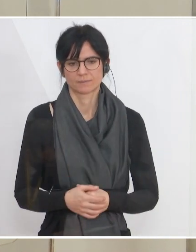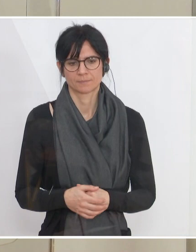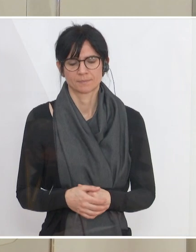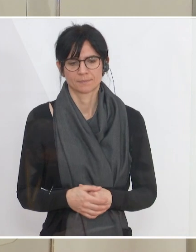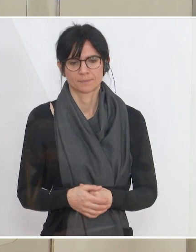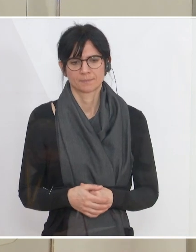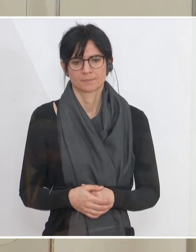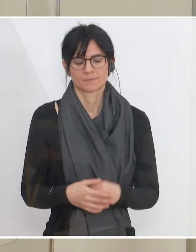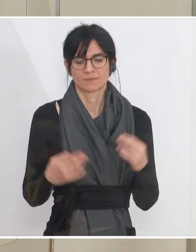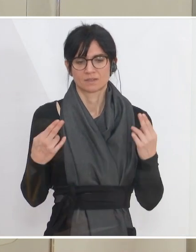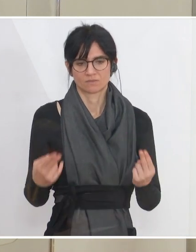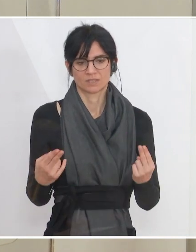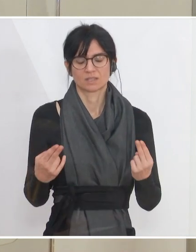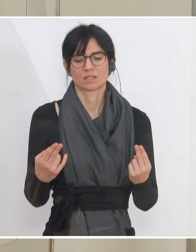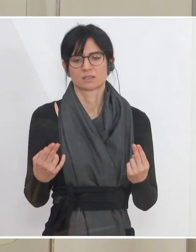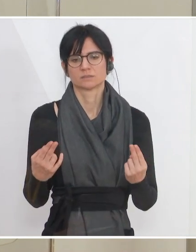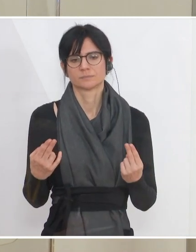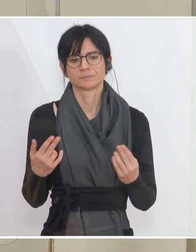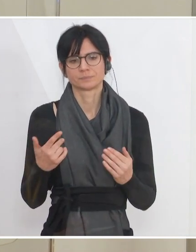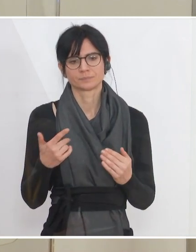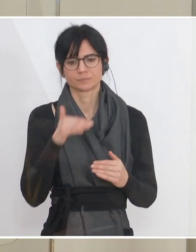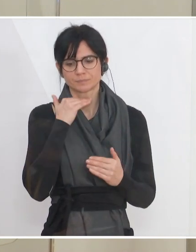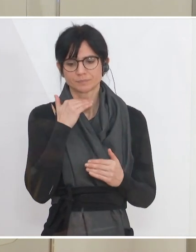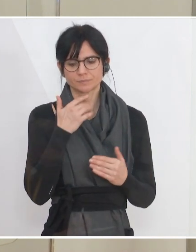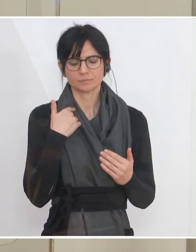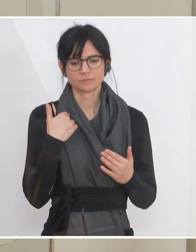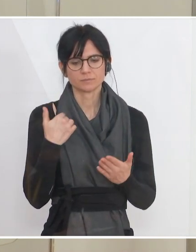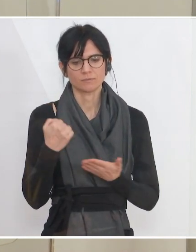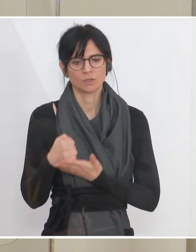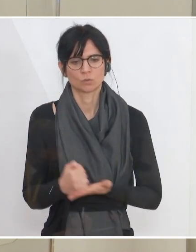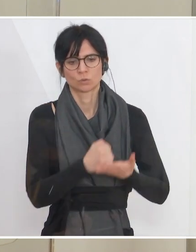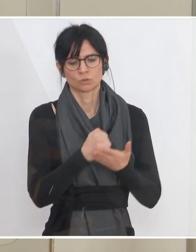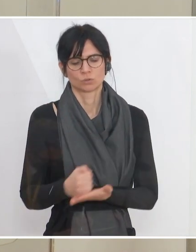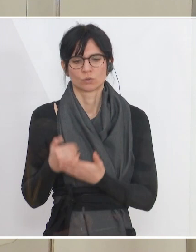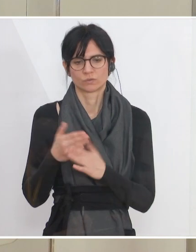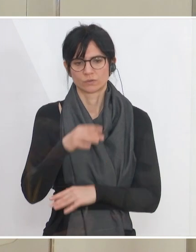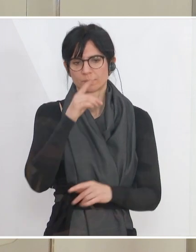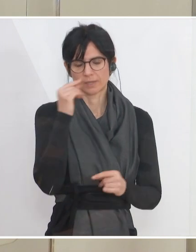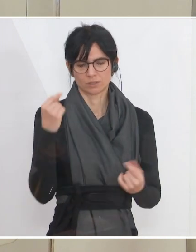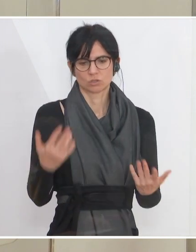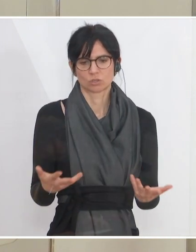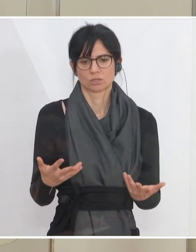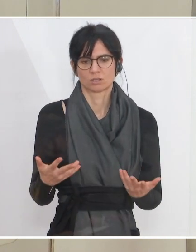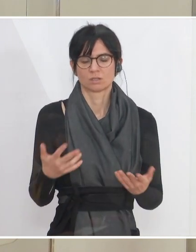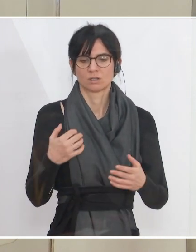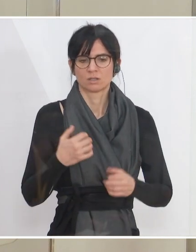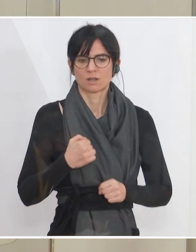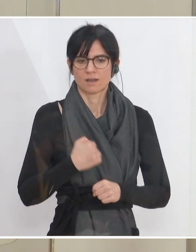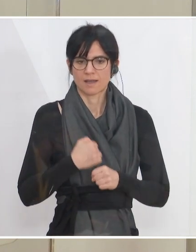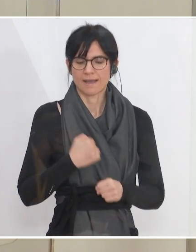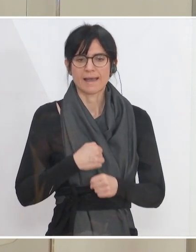wichtig, dass es genug Unterstützung gibt für Menschen, die Arbeit